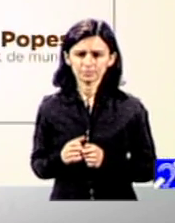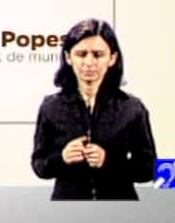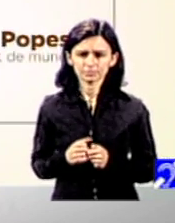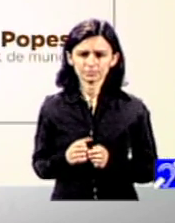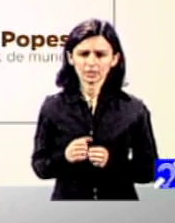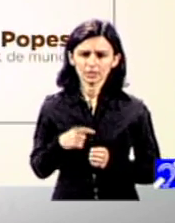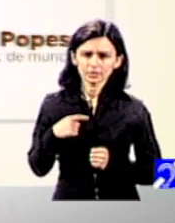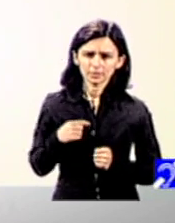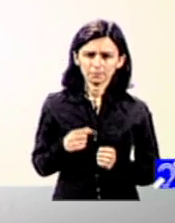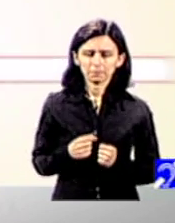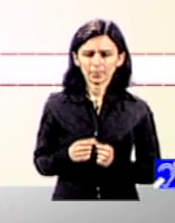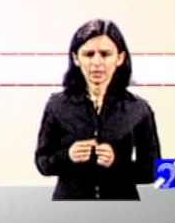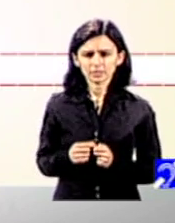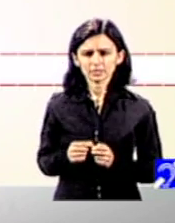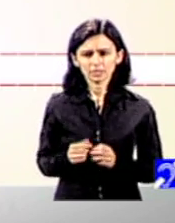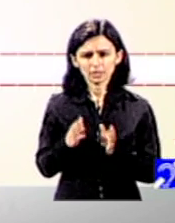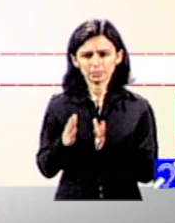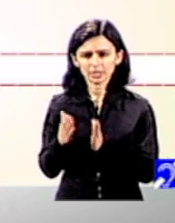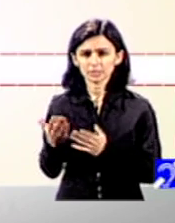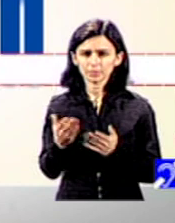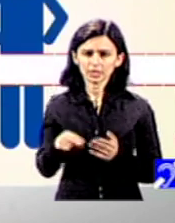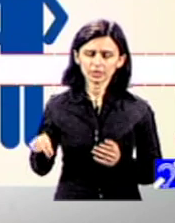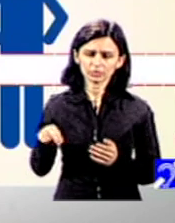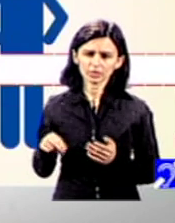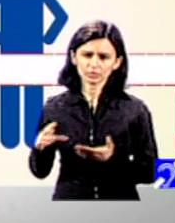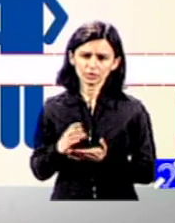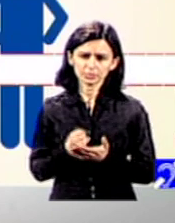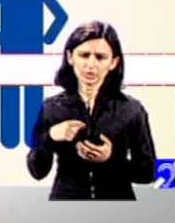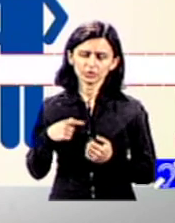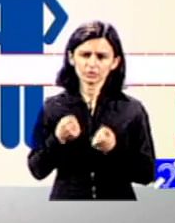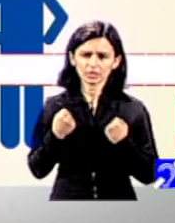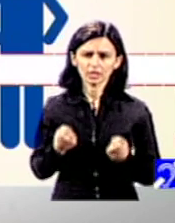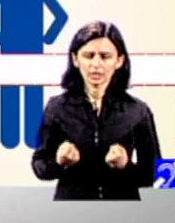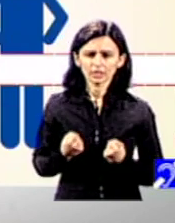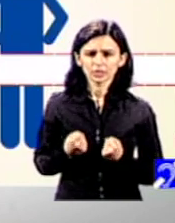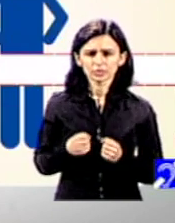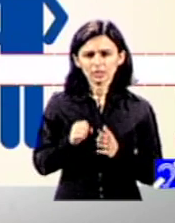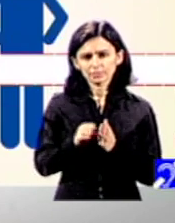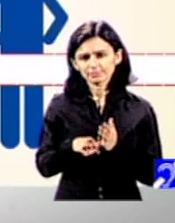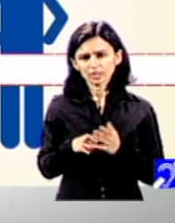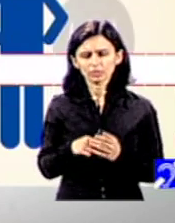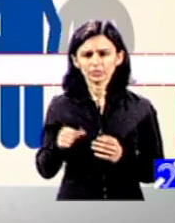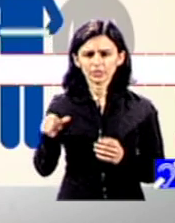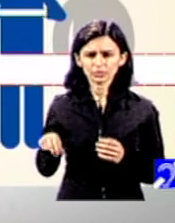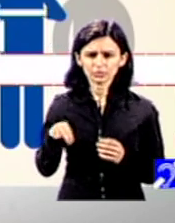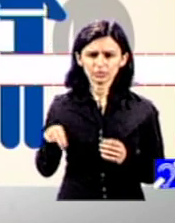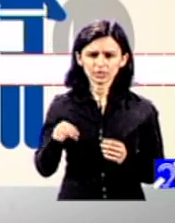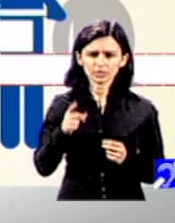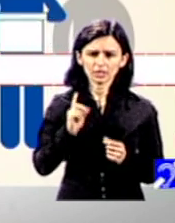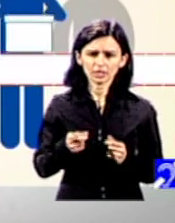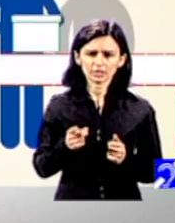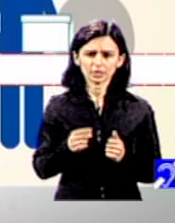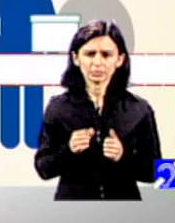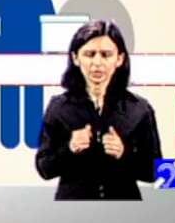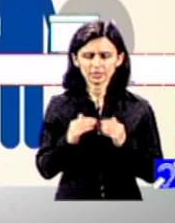o obține și este dificil să convingi un județ că ar trebui să-și diminueze puterea aceasta de